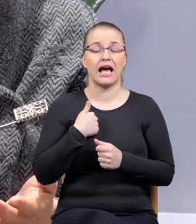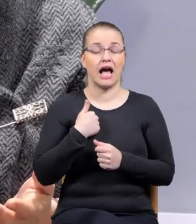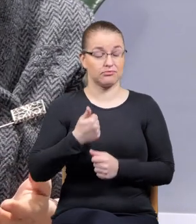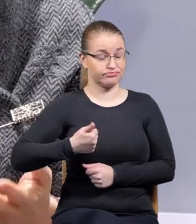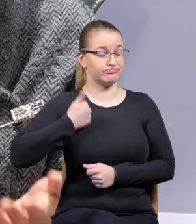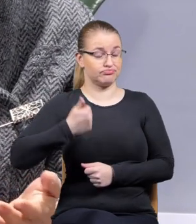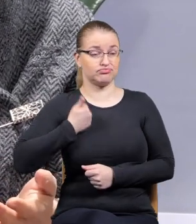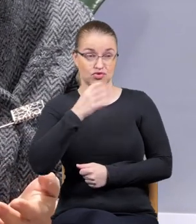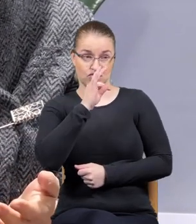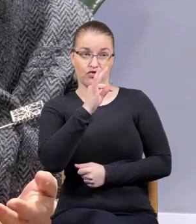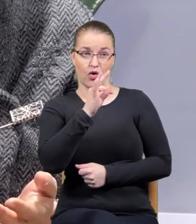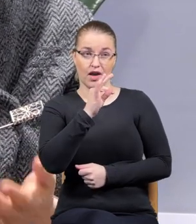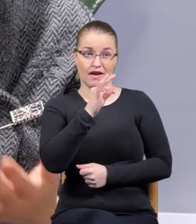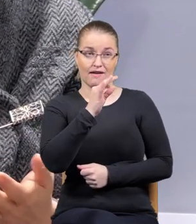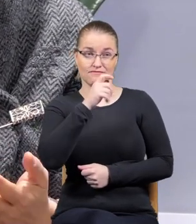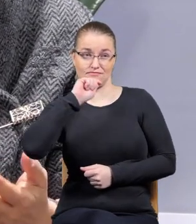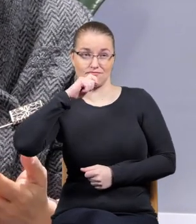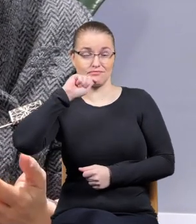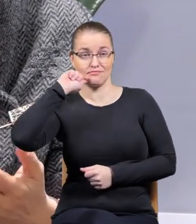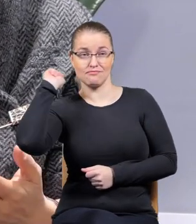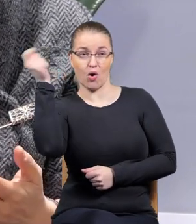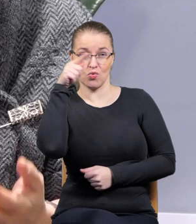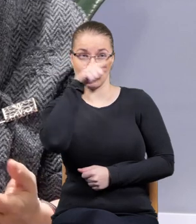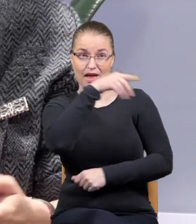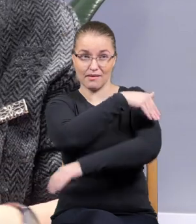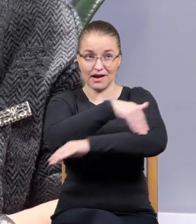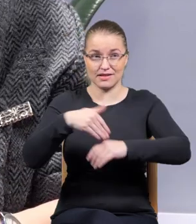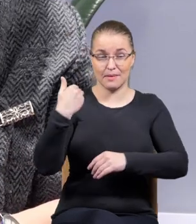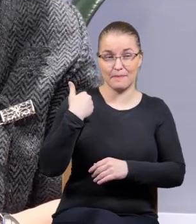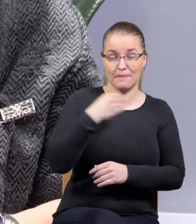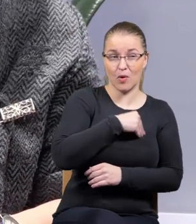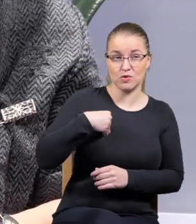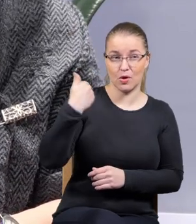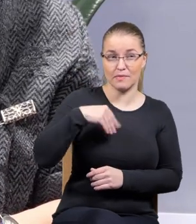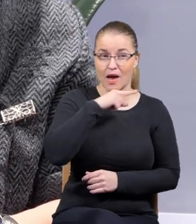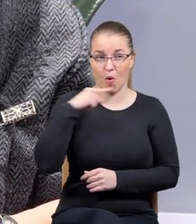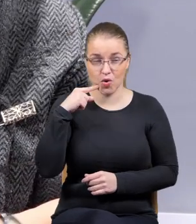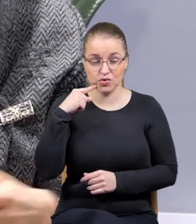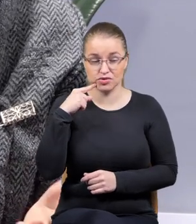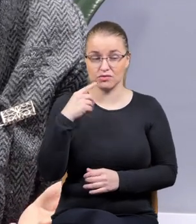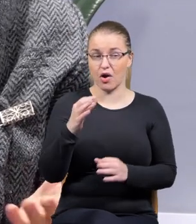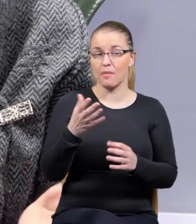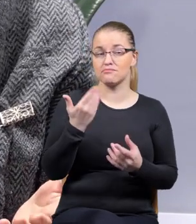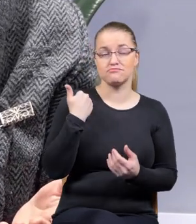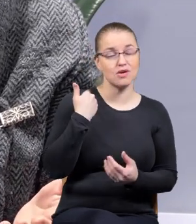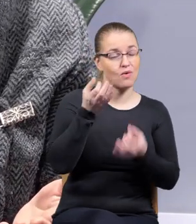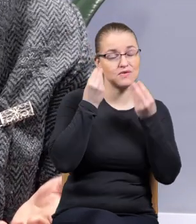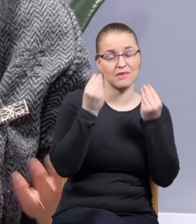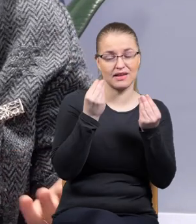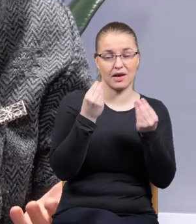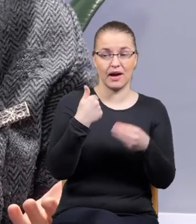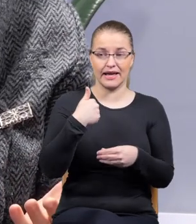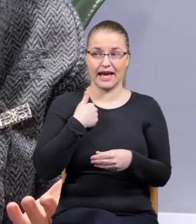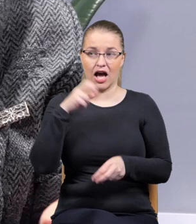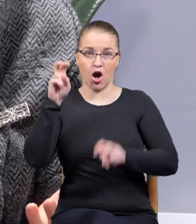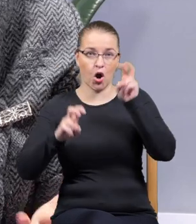twoją wyprawę i naprawdę uważam, że to było heroiczne, a ja zapisałam w ogóle